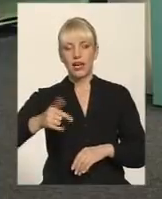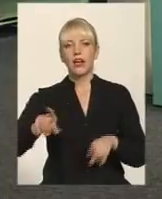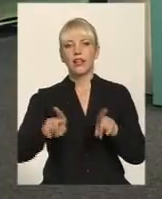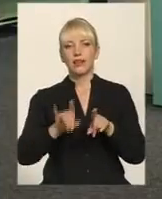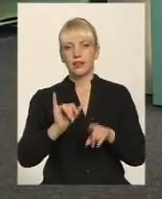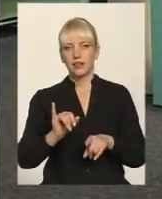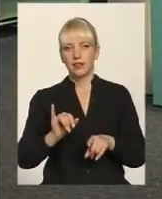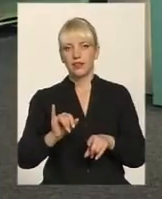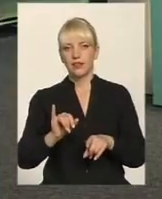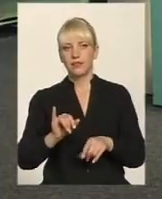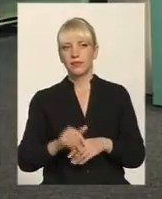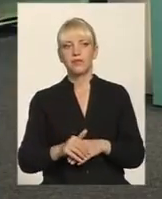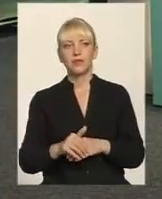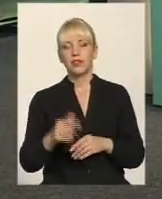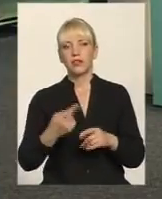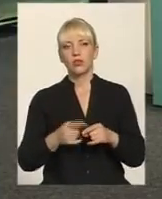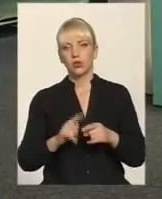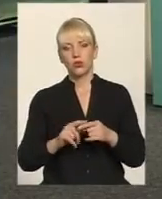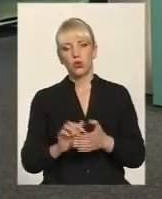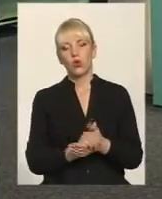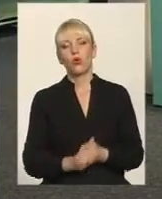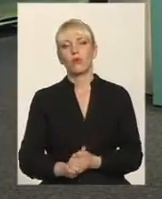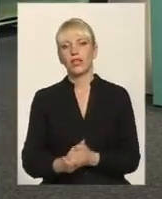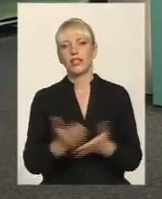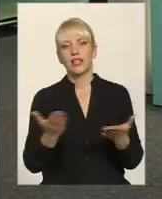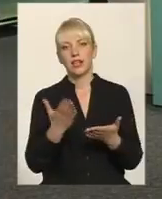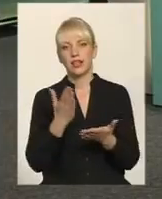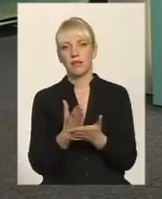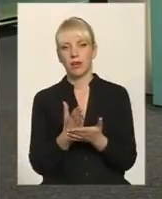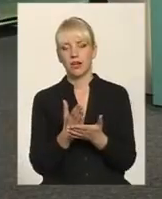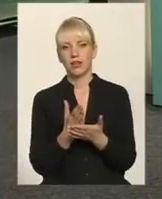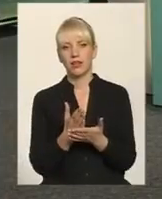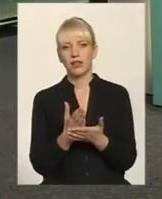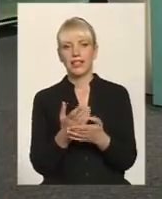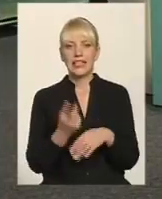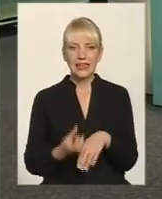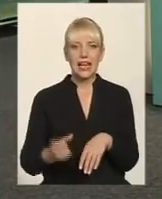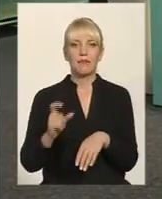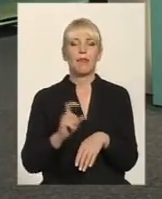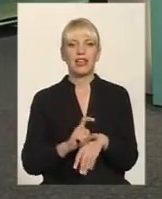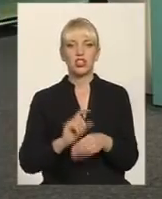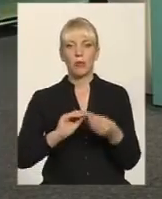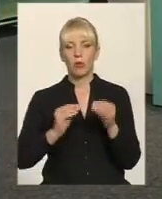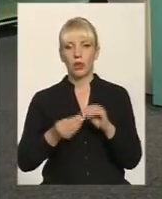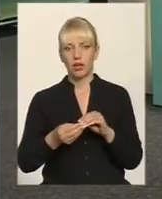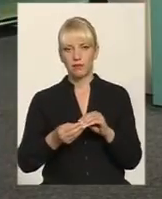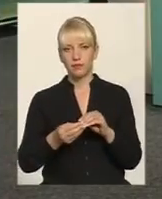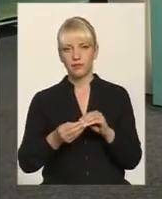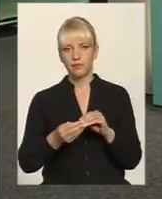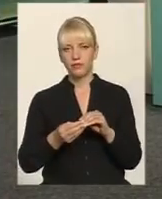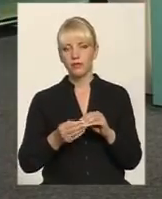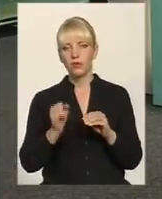Та, скажімо, той комітет, який має нині найбільше, мабуть, проблем, зокрема в